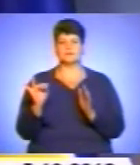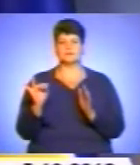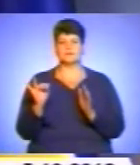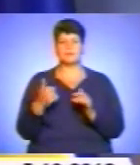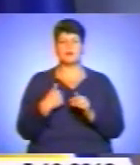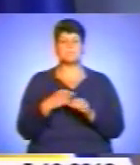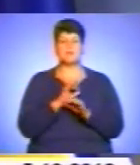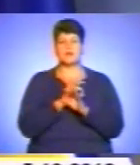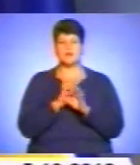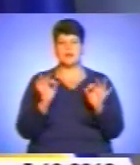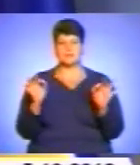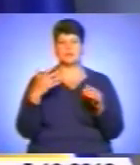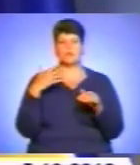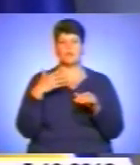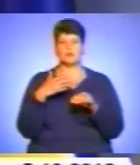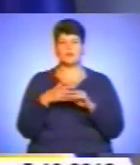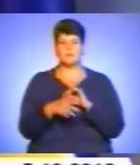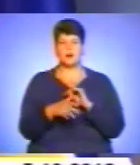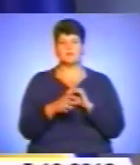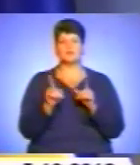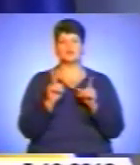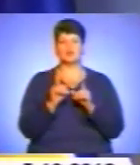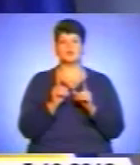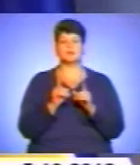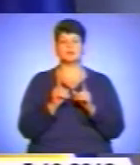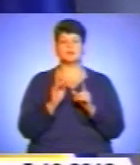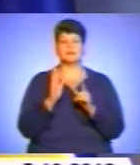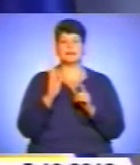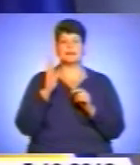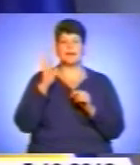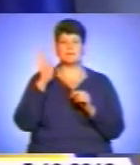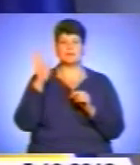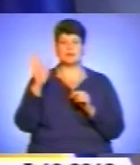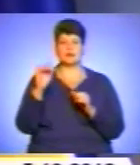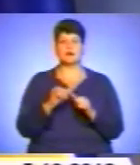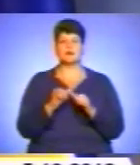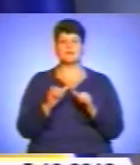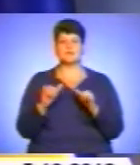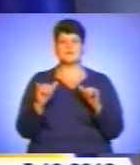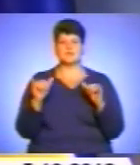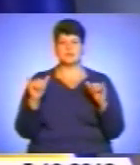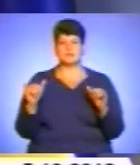прекрасно розуміємо, що динаміка розвиття